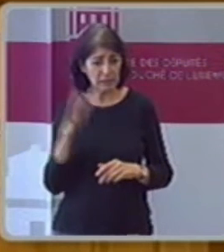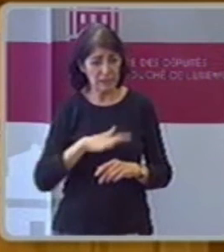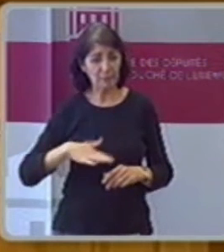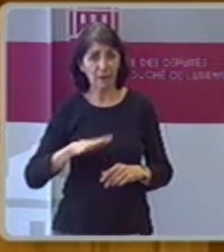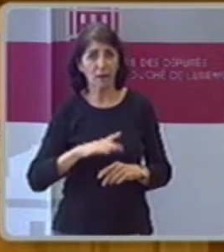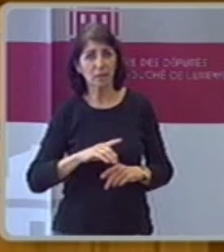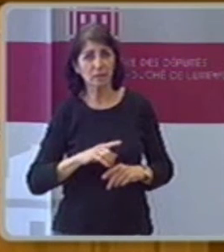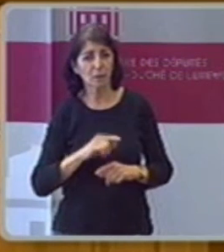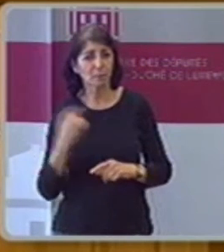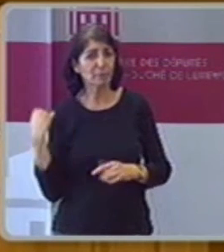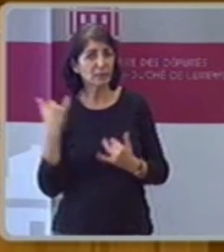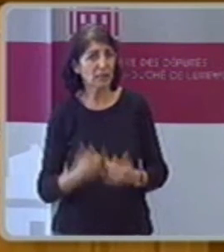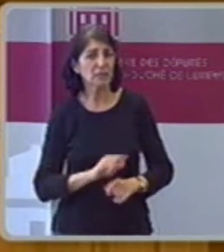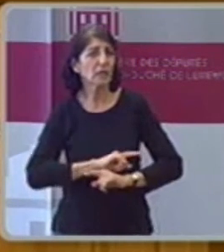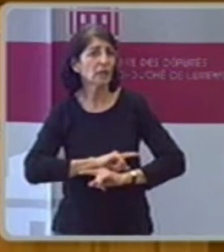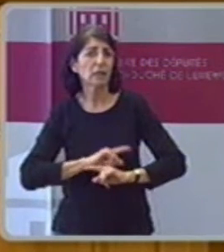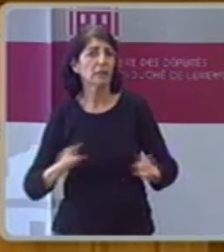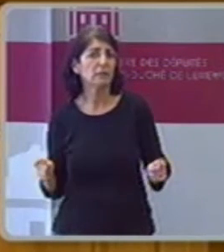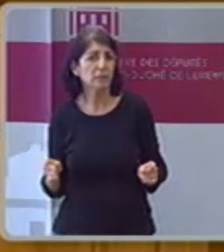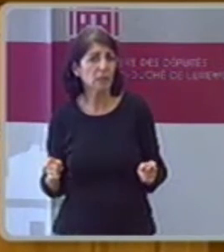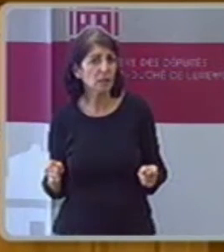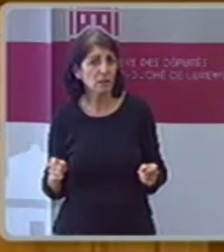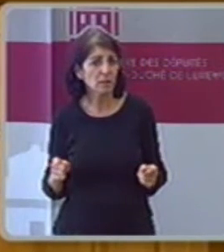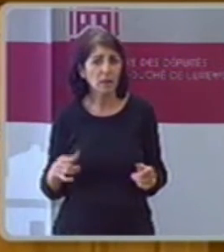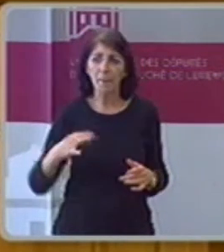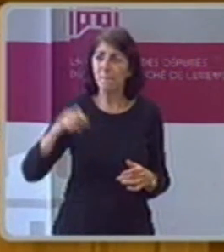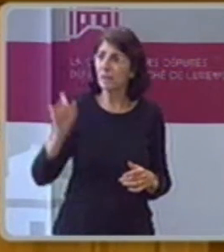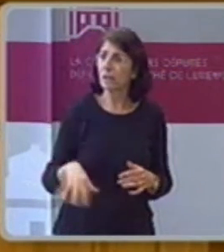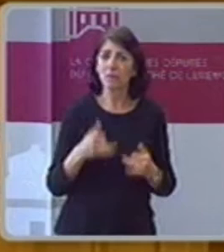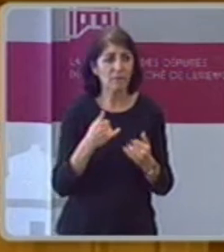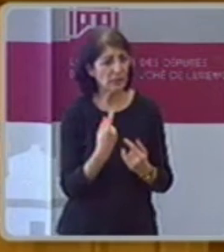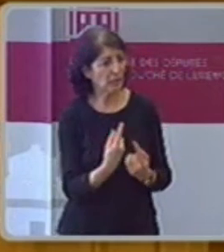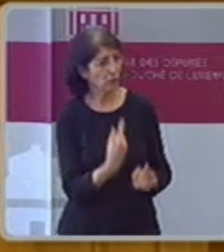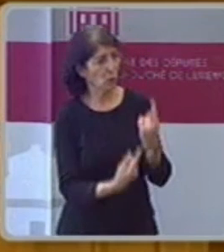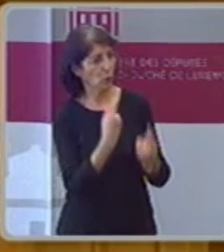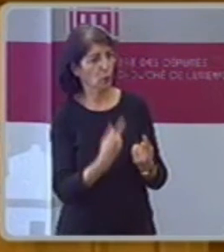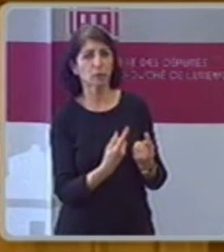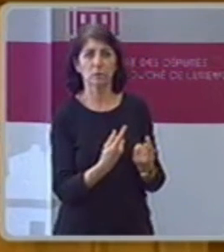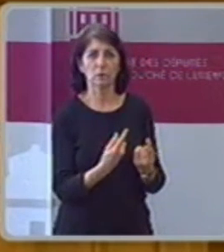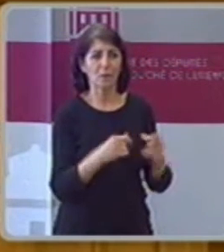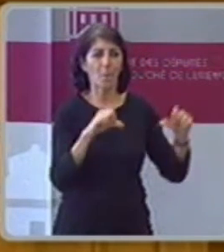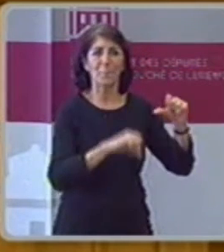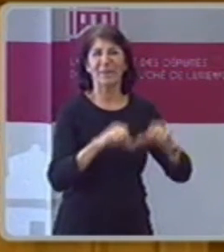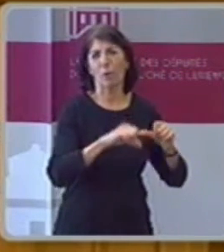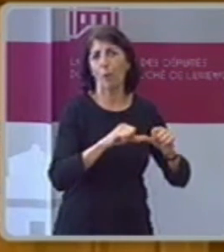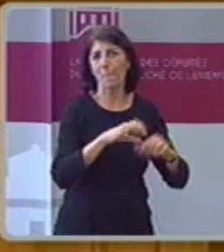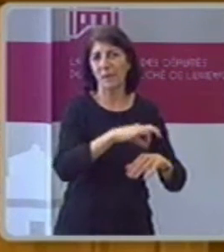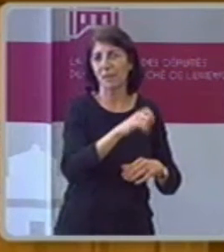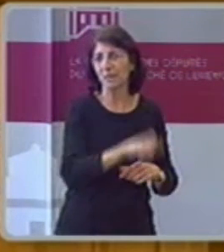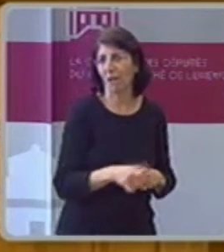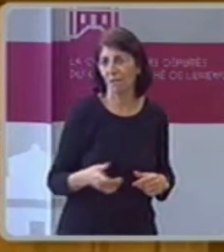betoniert Land gleichzeitig das ist die Realität für die Regierung